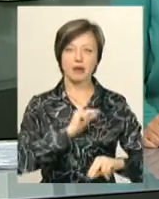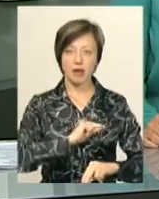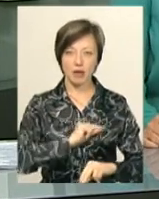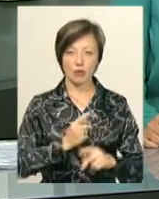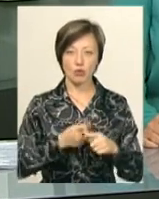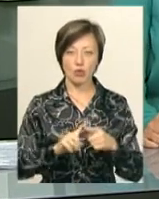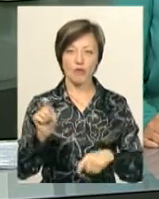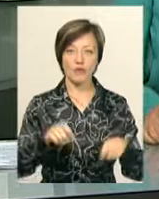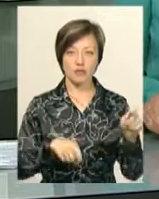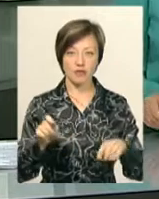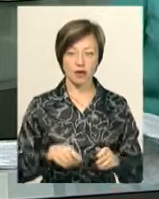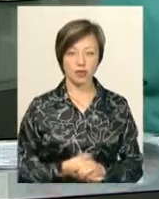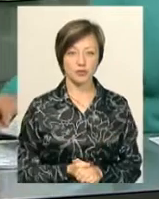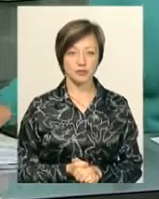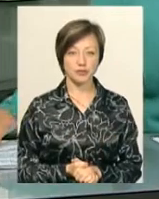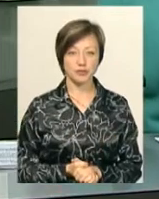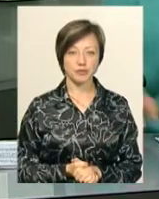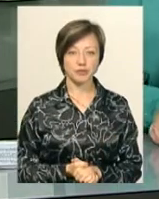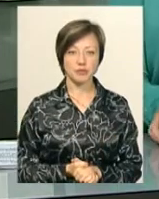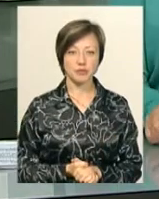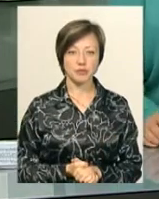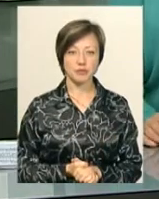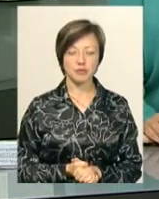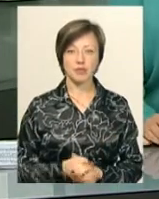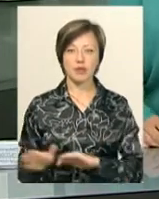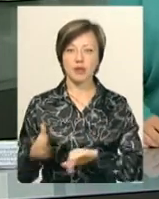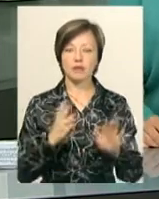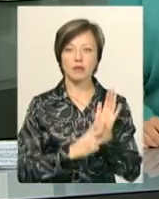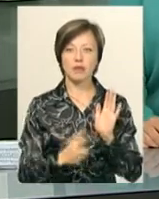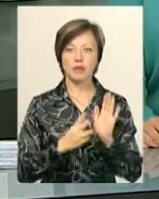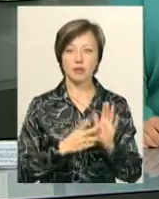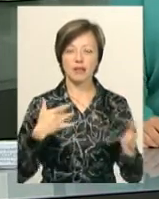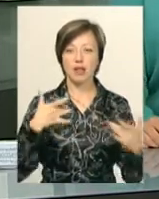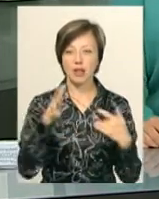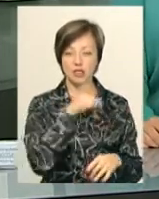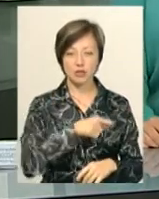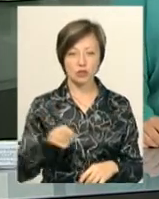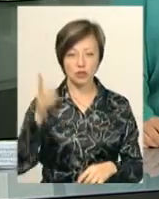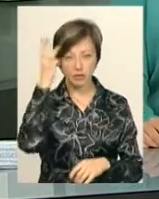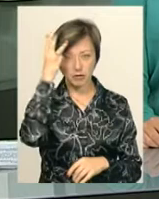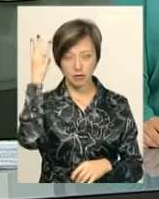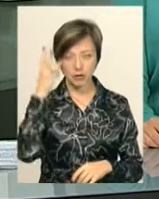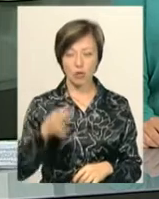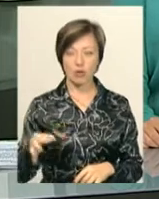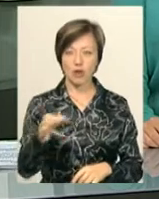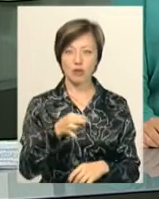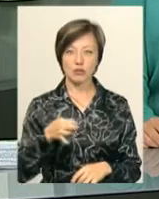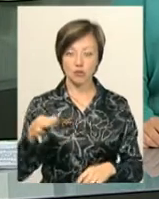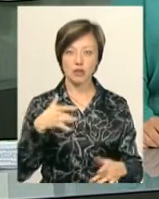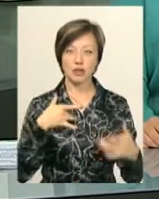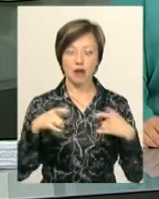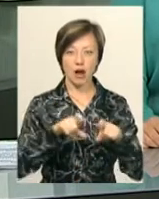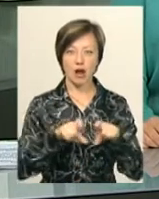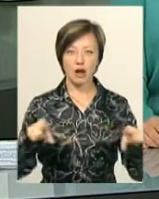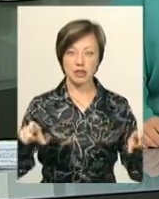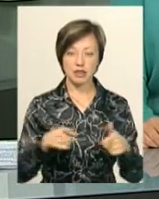«Транслаторіум». 88-й театральний сезон в обласному академічному музично-драматичному